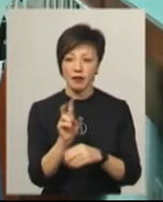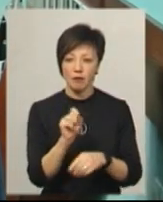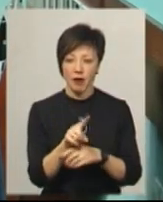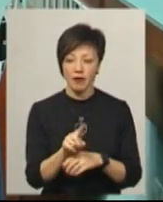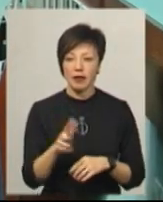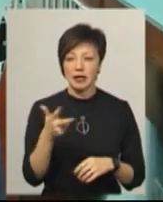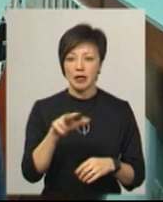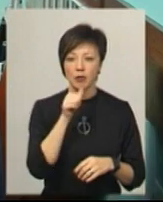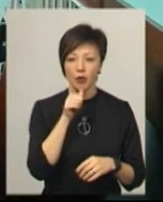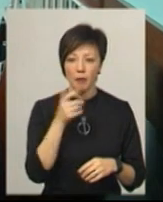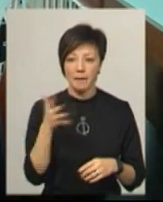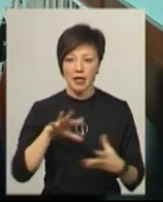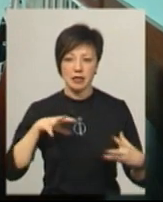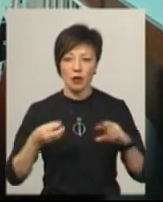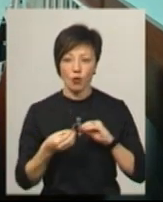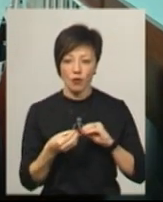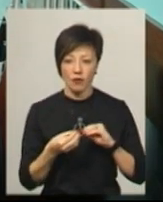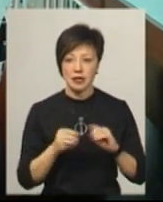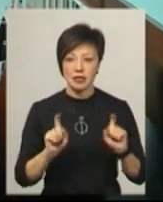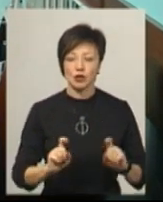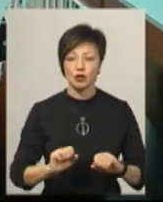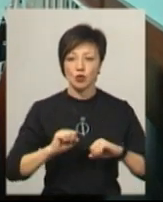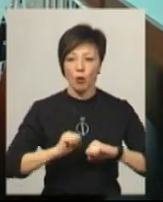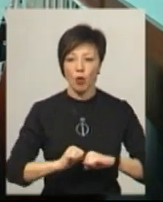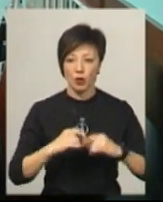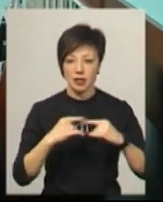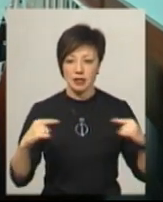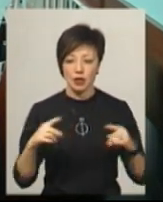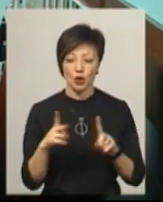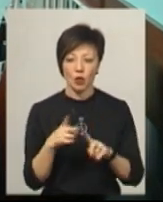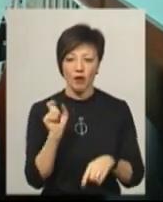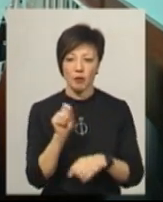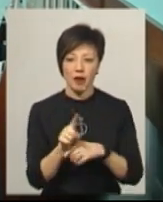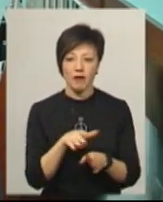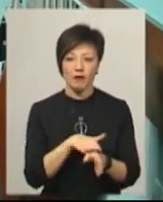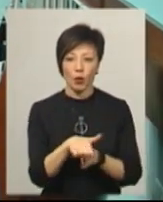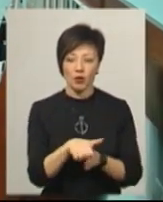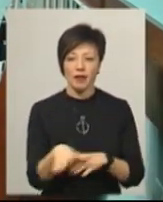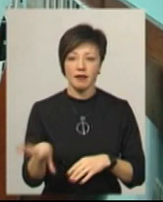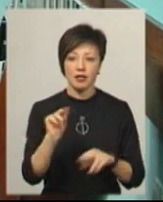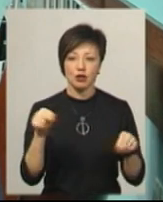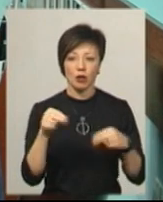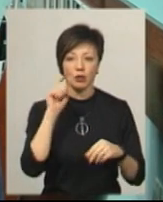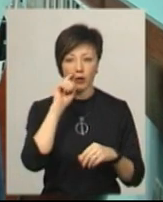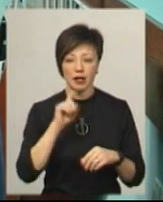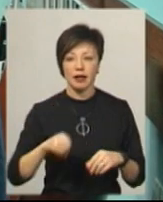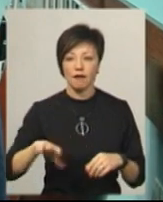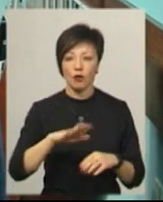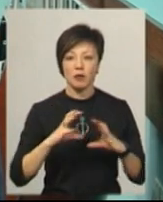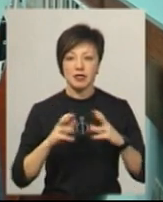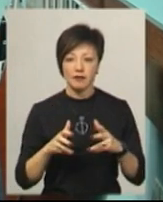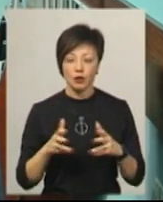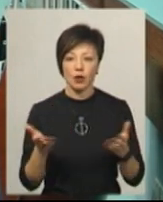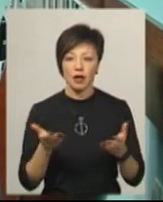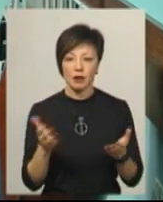три пробних, п'ять залікових, сидячи з опорою на стіл. І також інша вправа, яка виконується на всіх чемпіонатах України, Європи і світу,